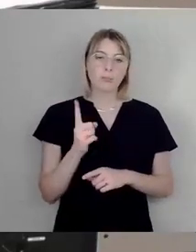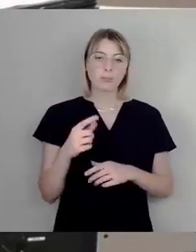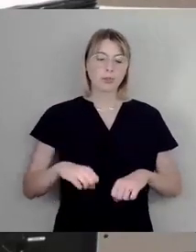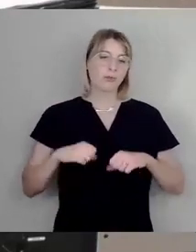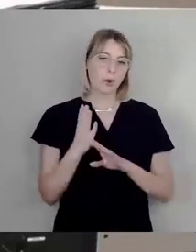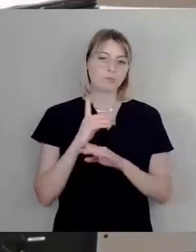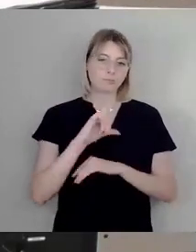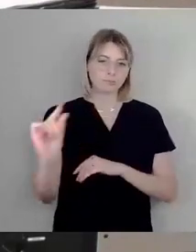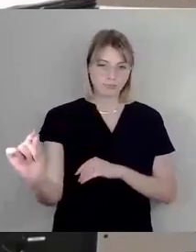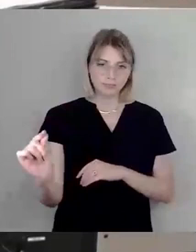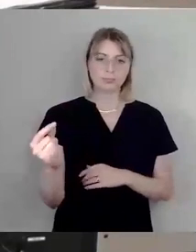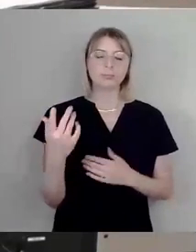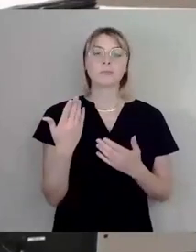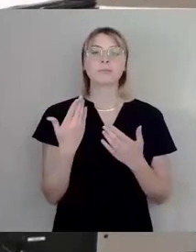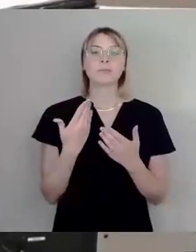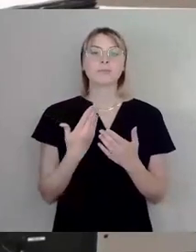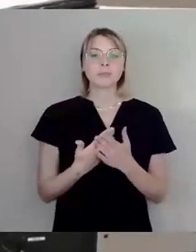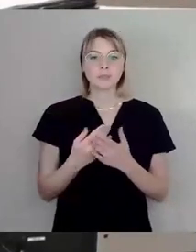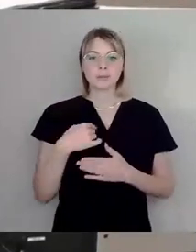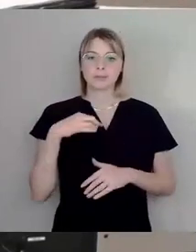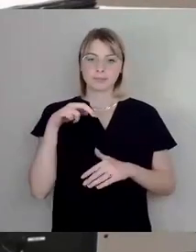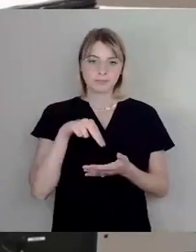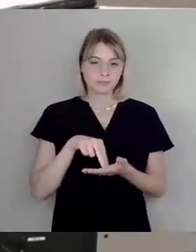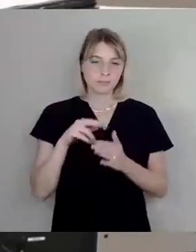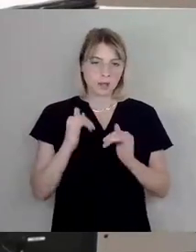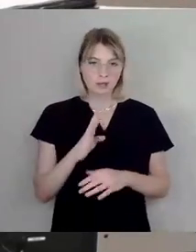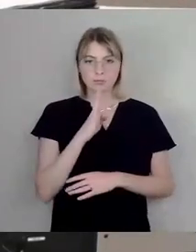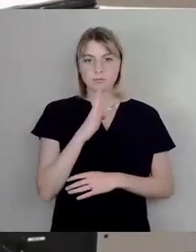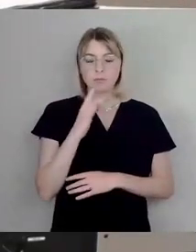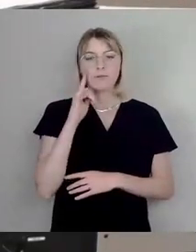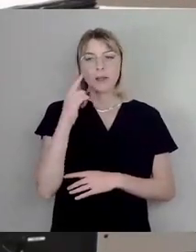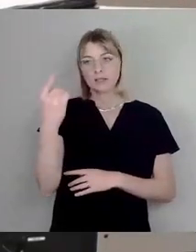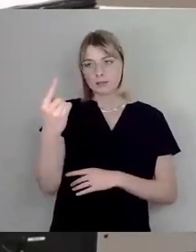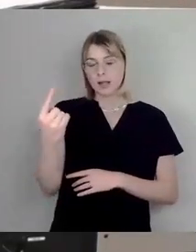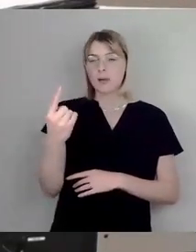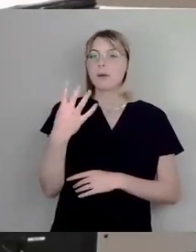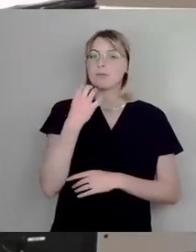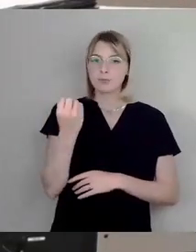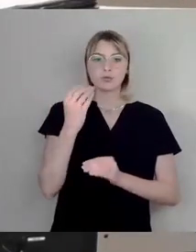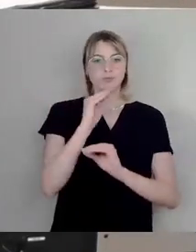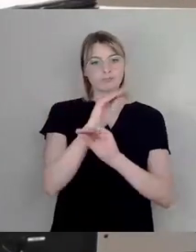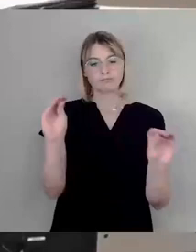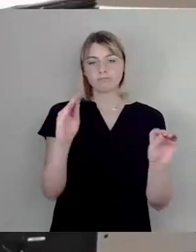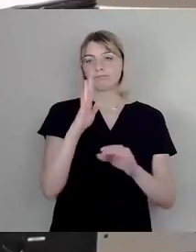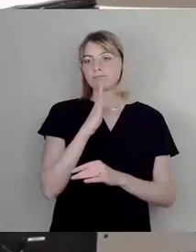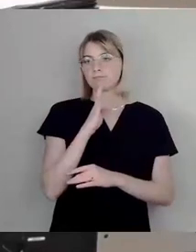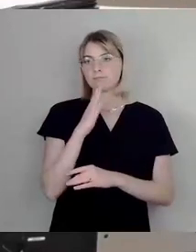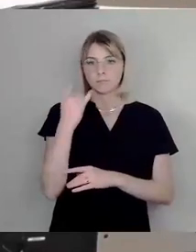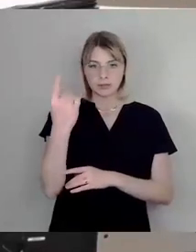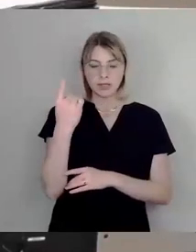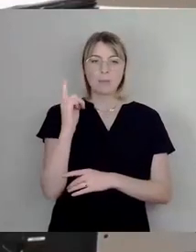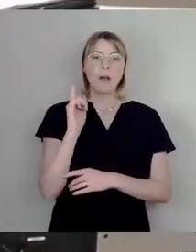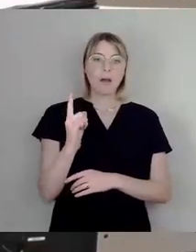musste. Und ich weiß genau, dass Thomas Löser ein großes Anliegen gewesen wäre, hier zu sprechen. Denn er ist einer